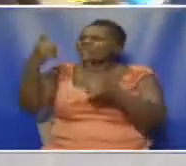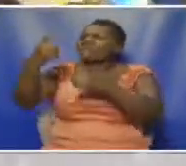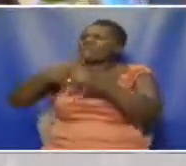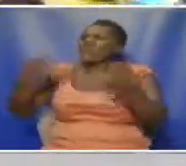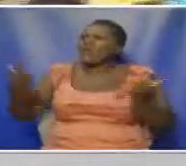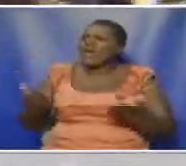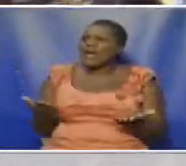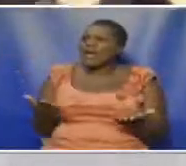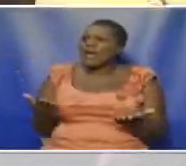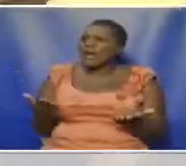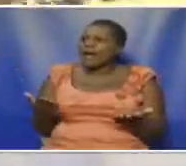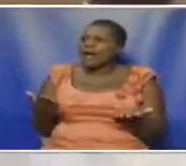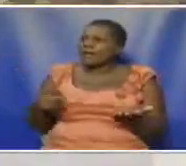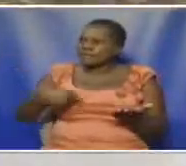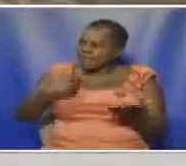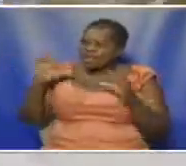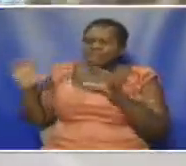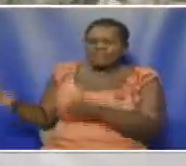hapi